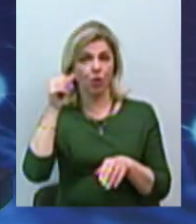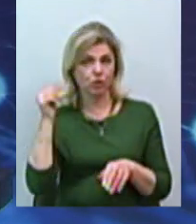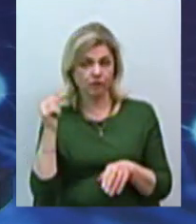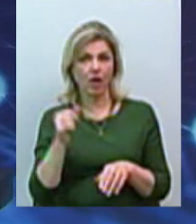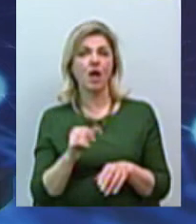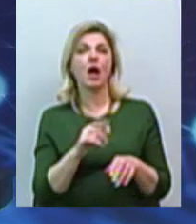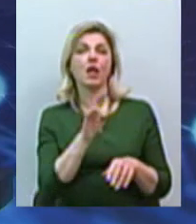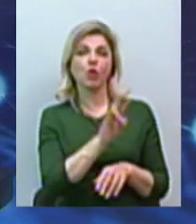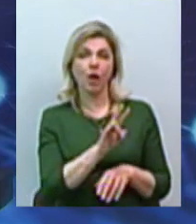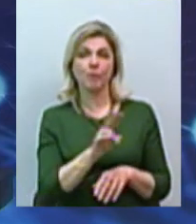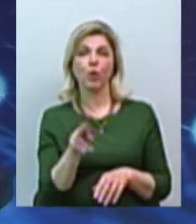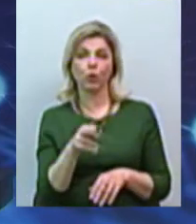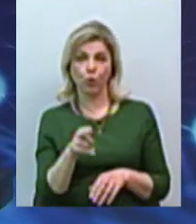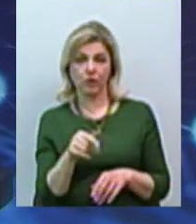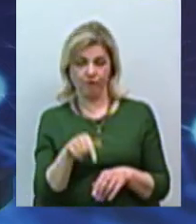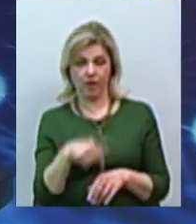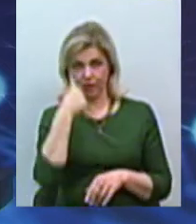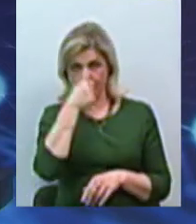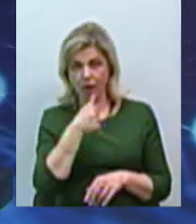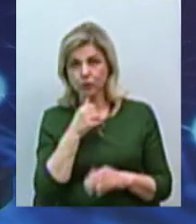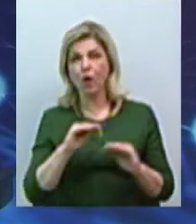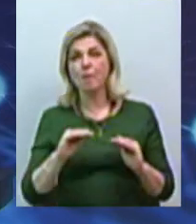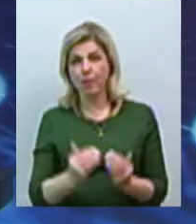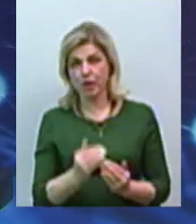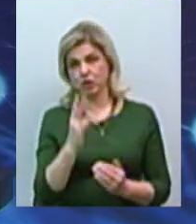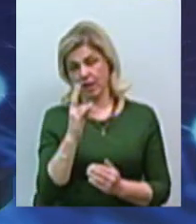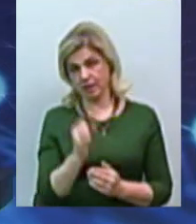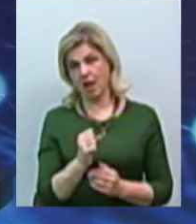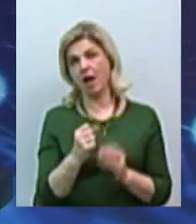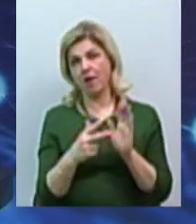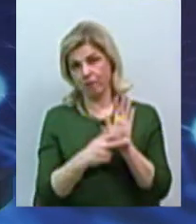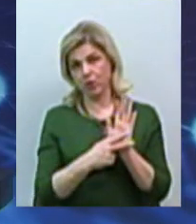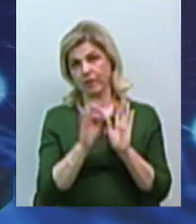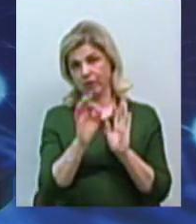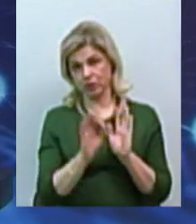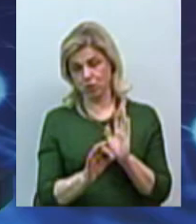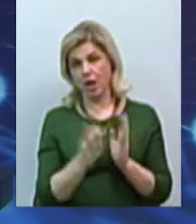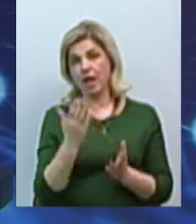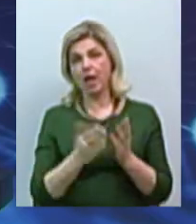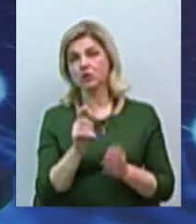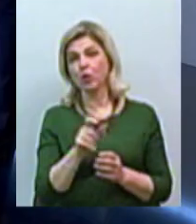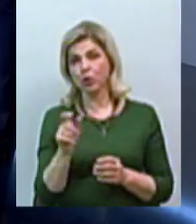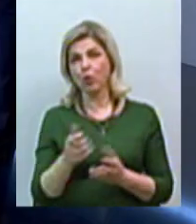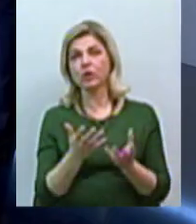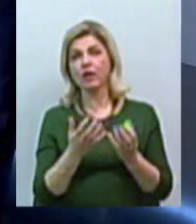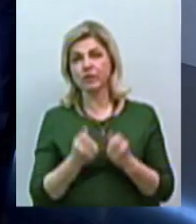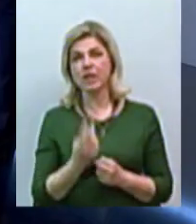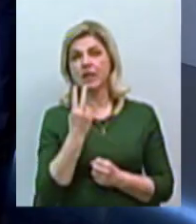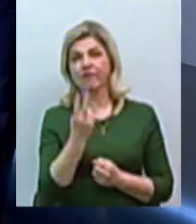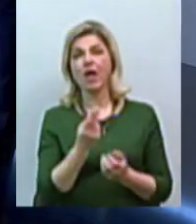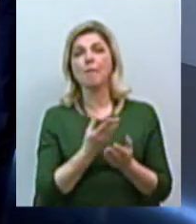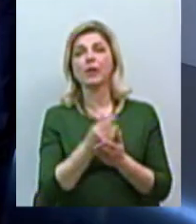за листопад-грудень зменшилася на 8%. Тобто, якщо люди візьмуть листопад і грудень дві платіжки,